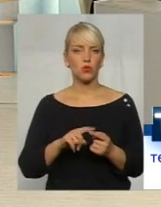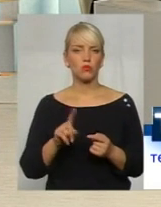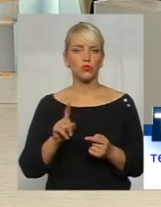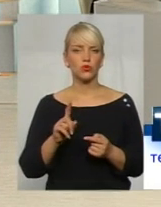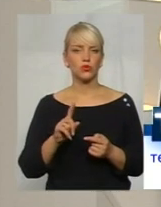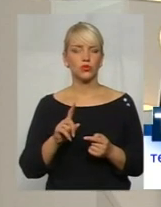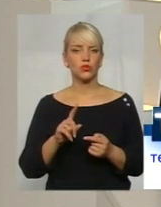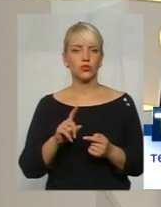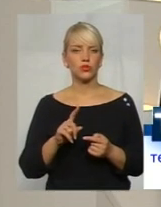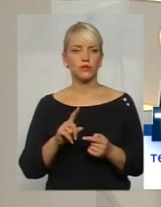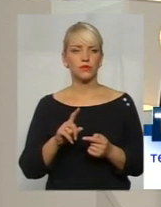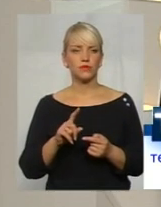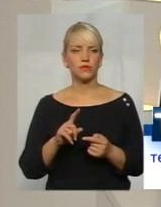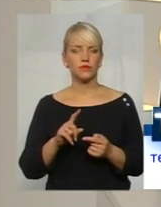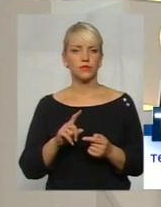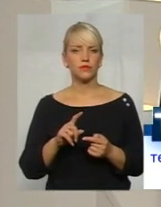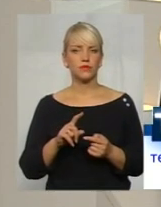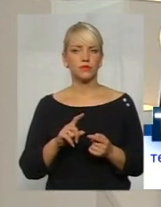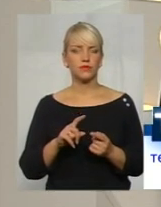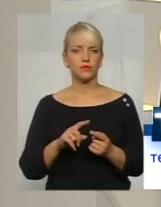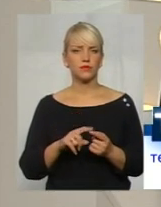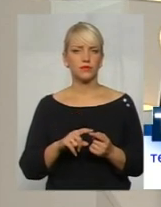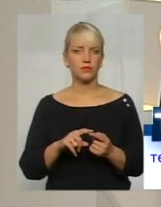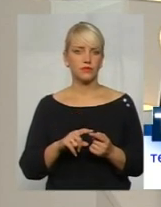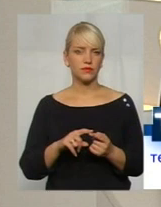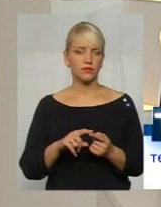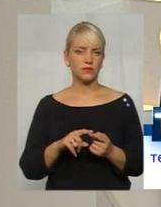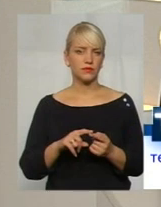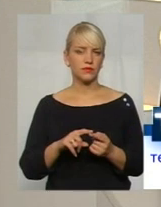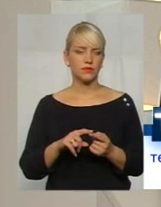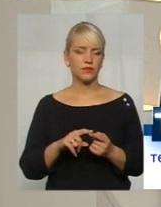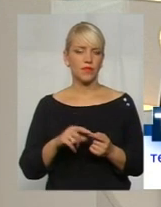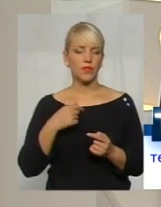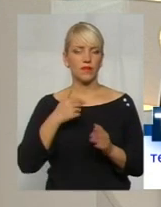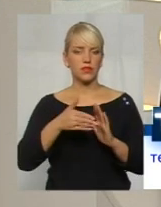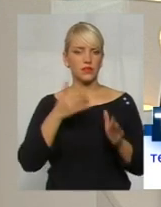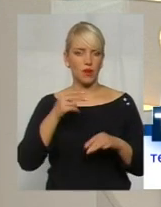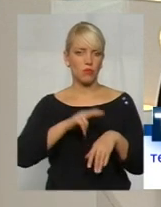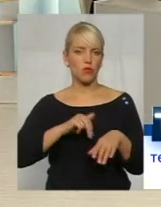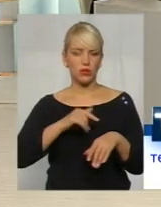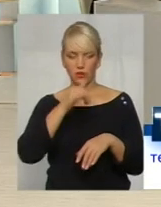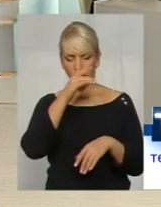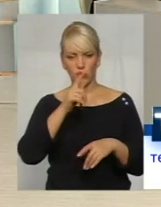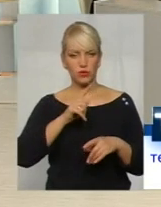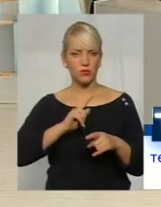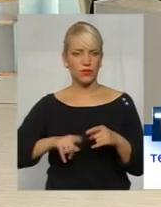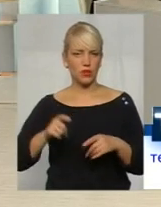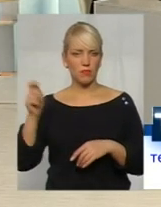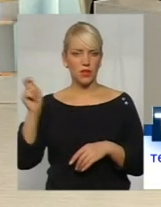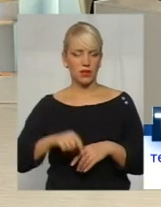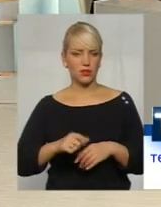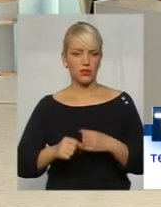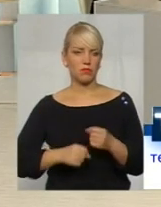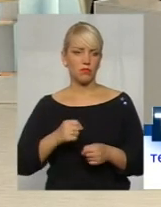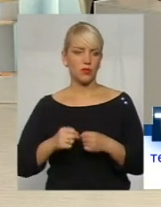я годину назад визваний на ряд поліцій, а він як може до вас не їхати? Ще раз повторіть, чіткіше питання.